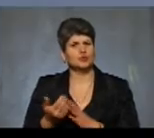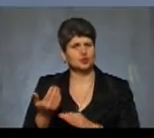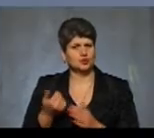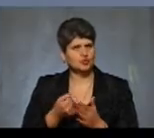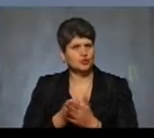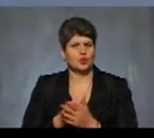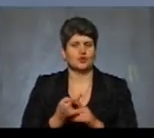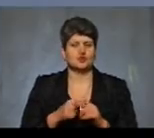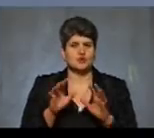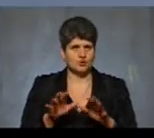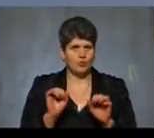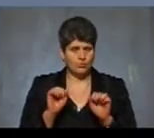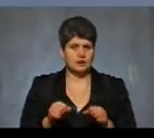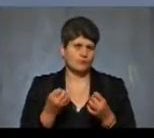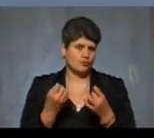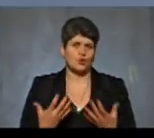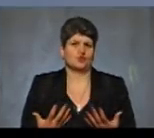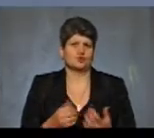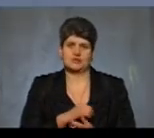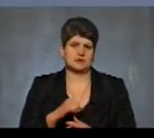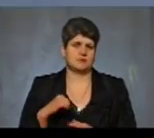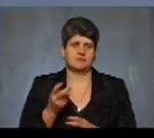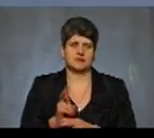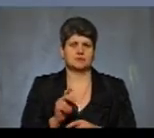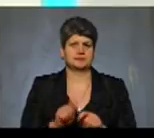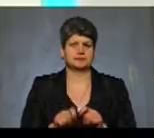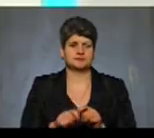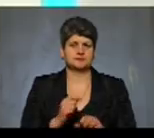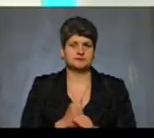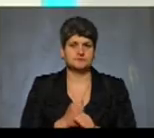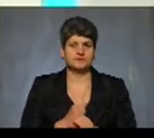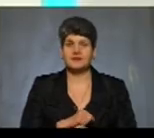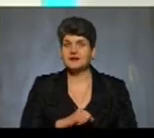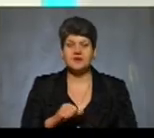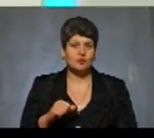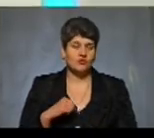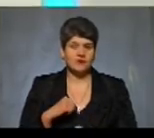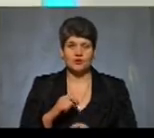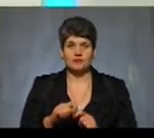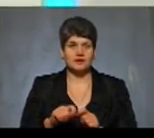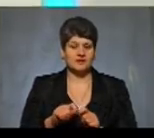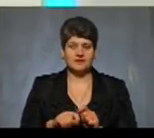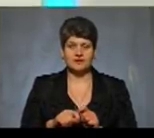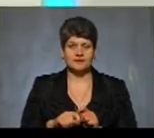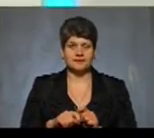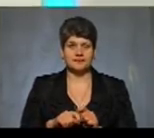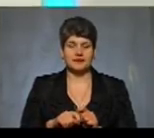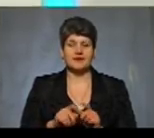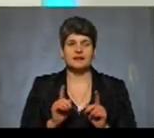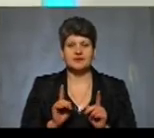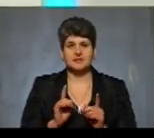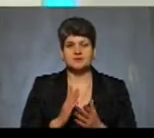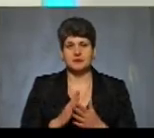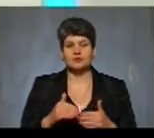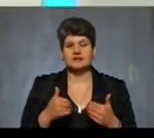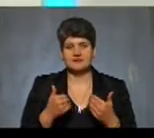цього закону. Вони могли просто ініціювати самовільну перевірку? Самовільну перевірку… Лише має бути